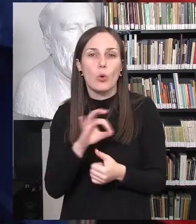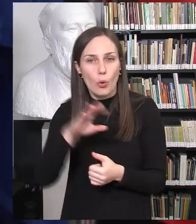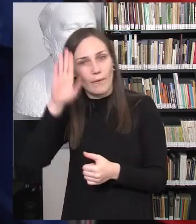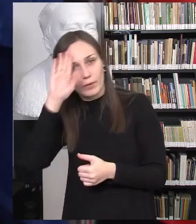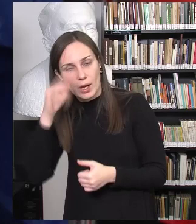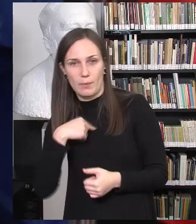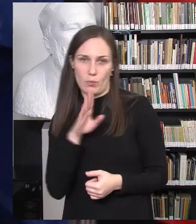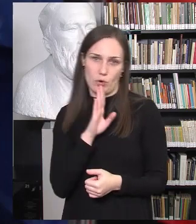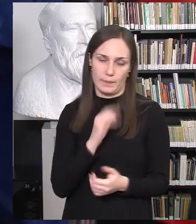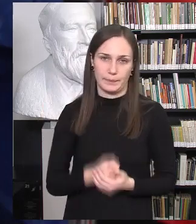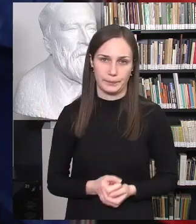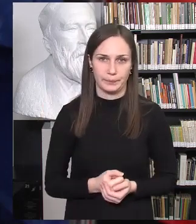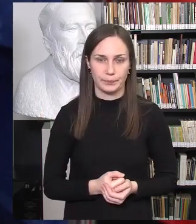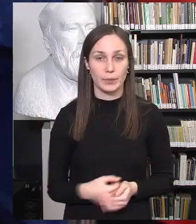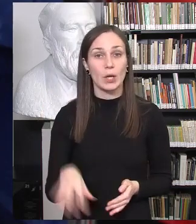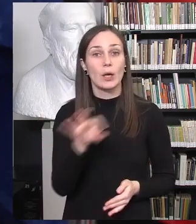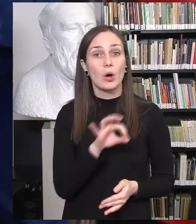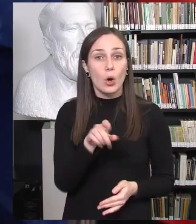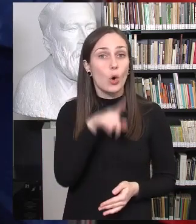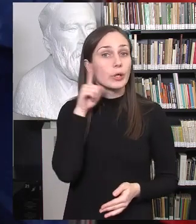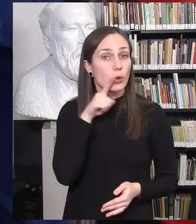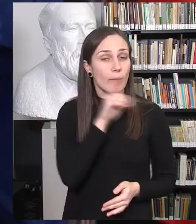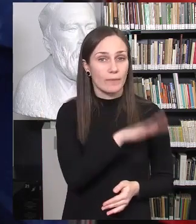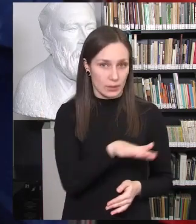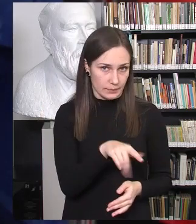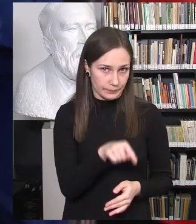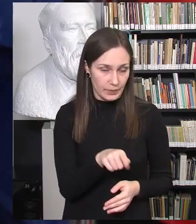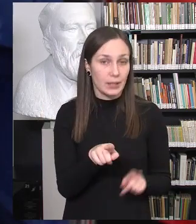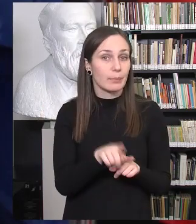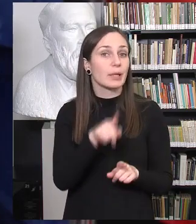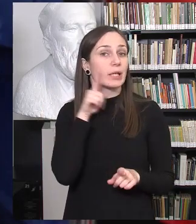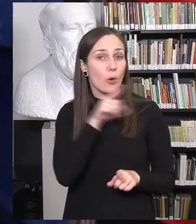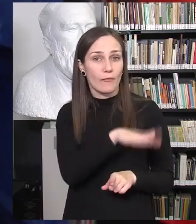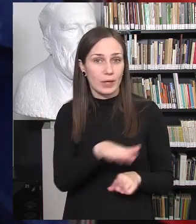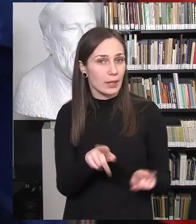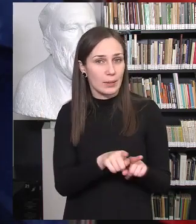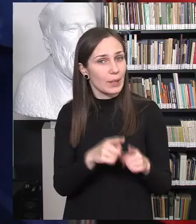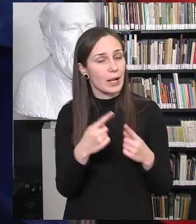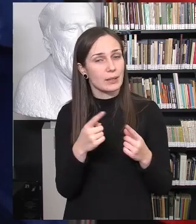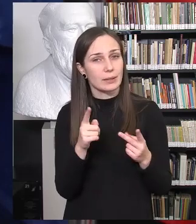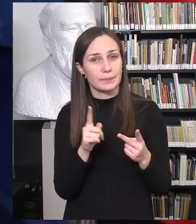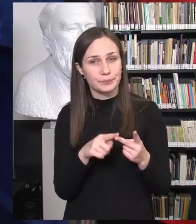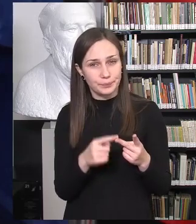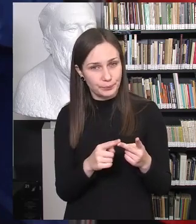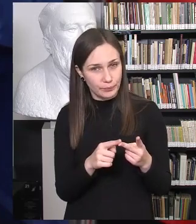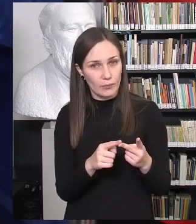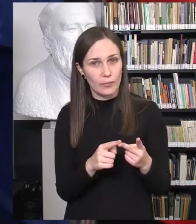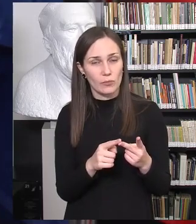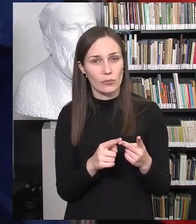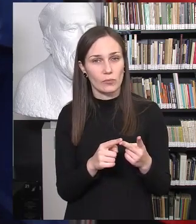lities. Kalbant apie jaunesniuosius, taip pat pas jaunesniuosius dar išriškėjo kitas toksai motyvas, tai